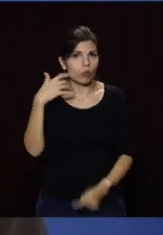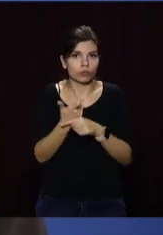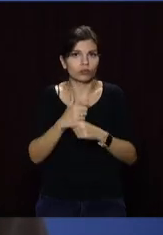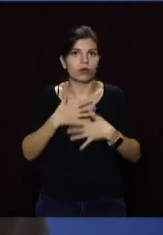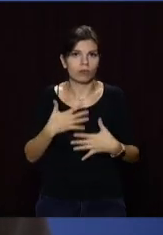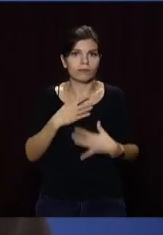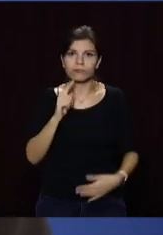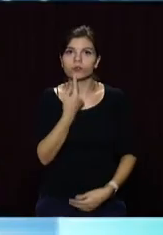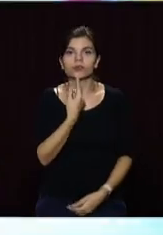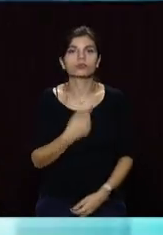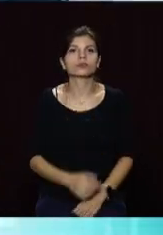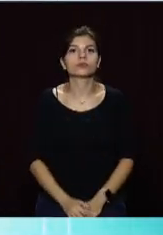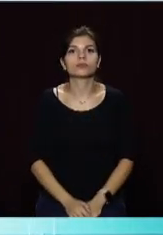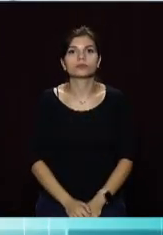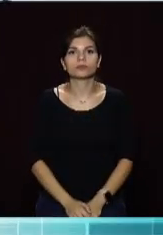COVID-19.